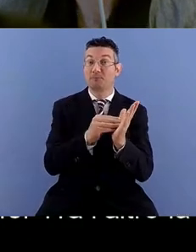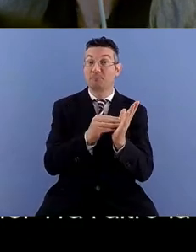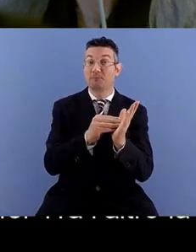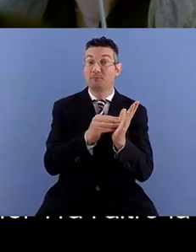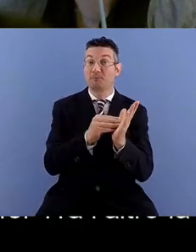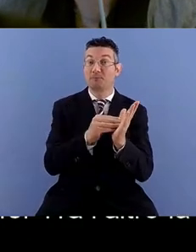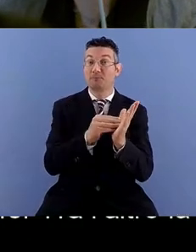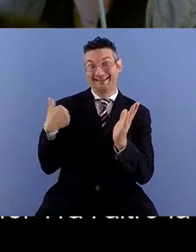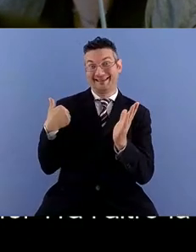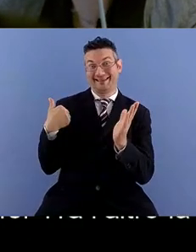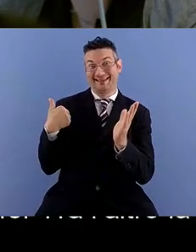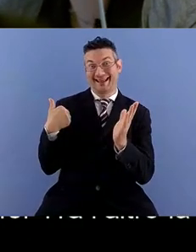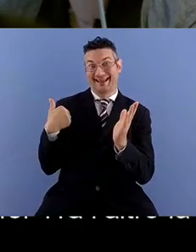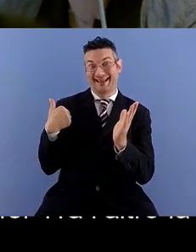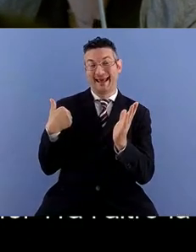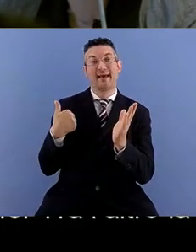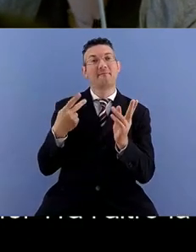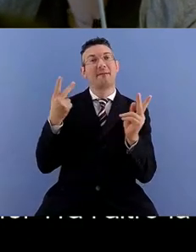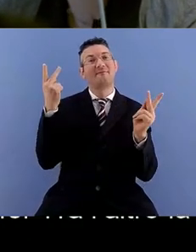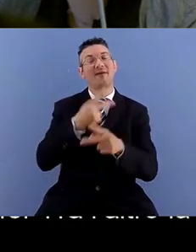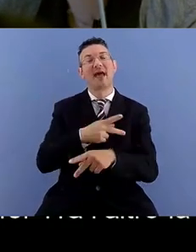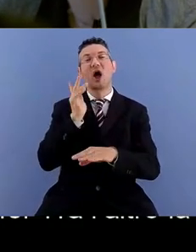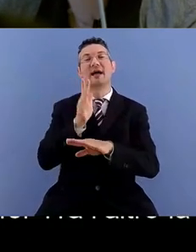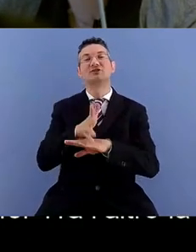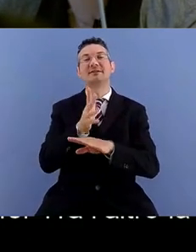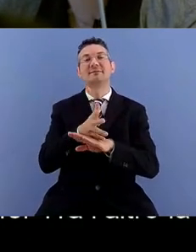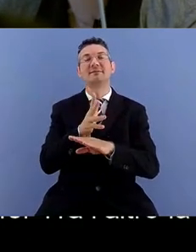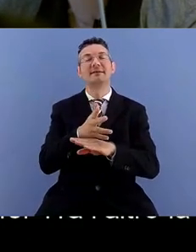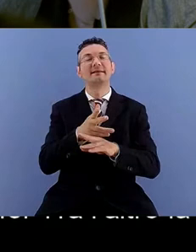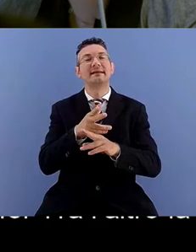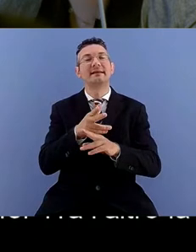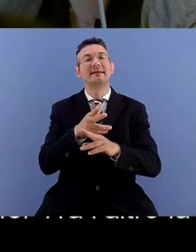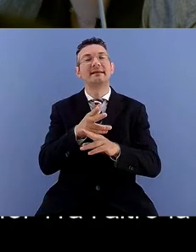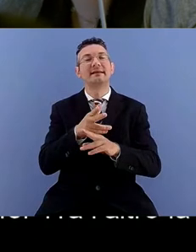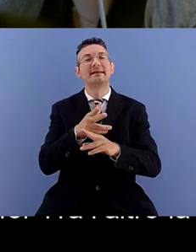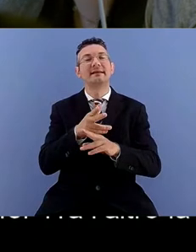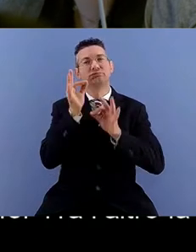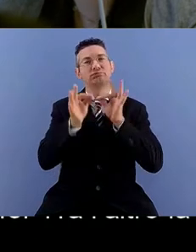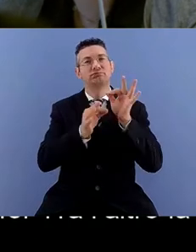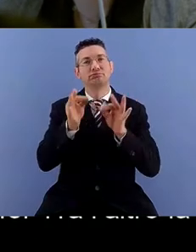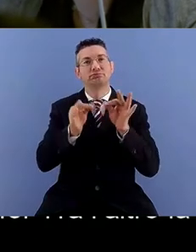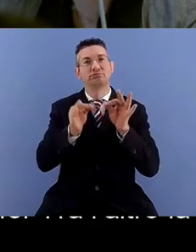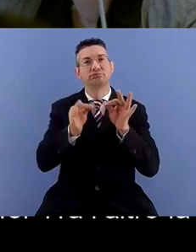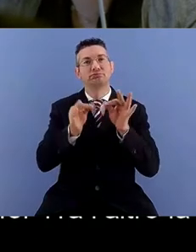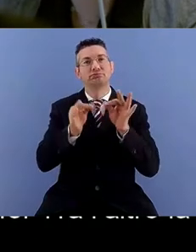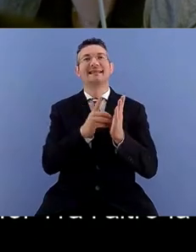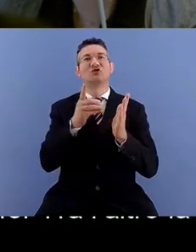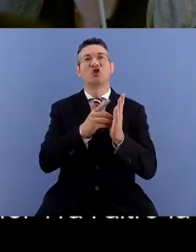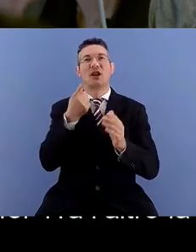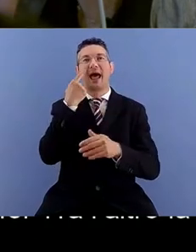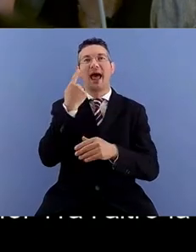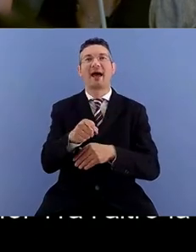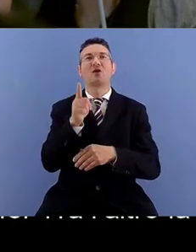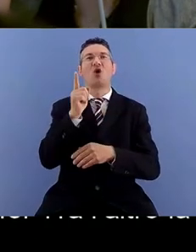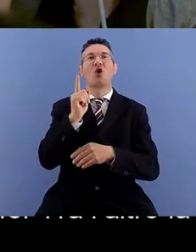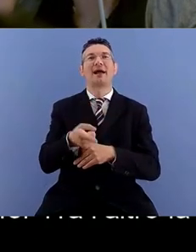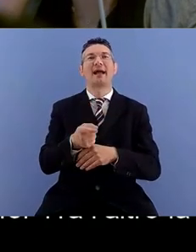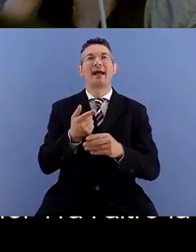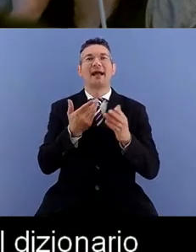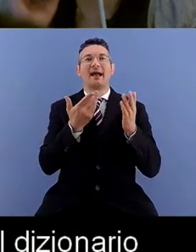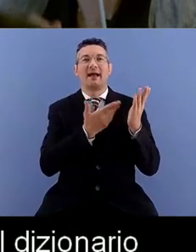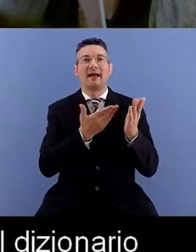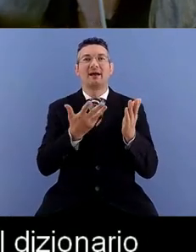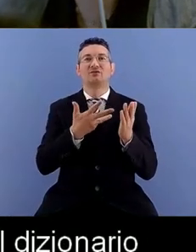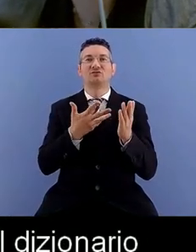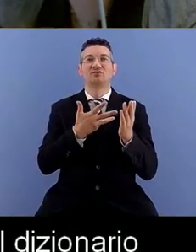la definizione più estesa che ho trovato nei dizionari è questa dizionario garzanti in cui almeno viene un po' contestualizzato dove